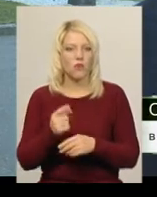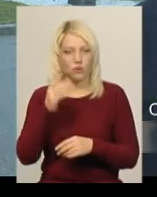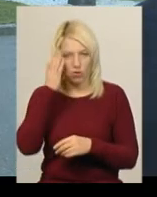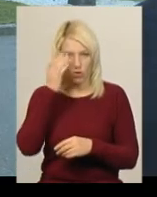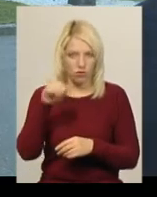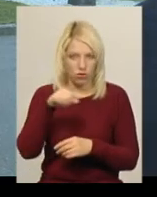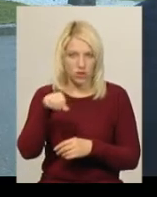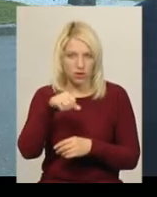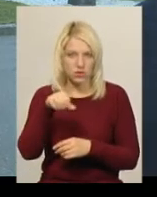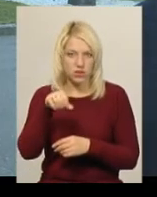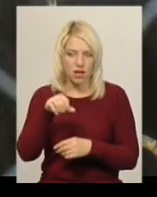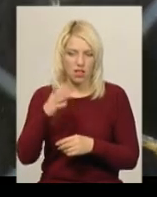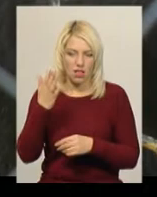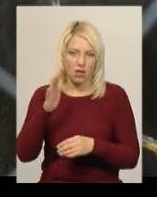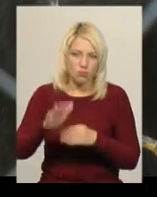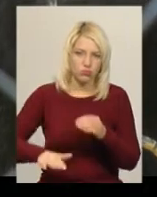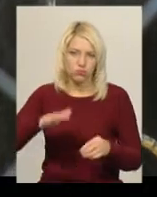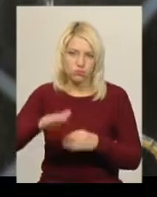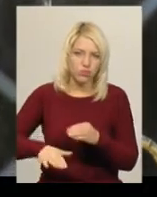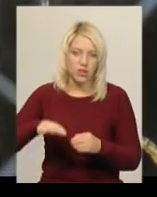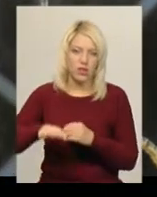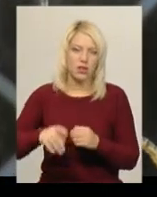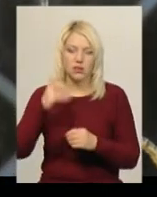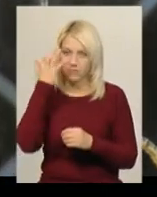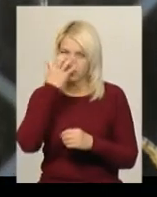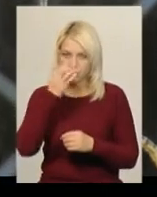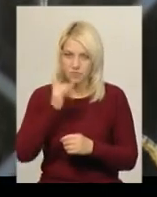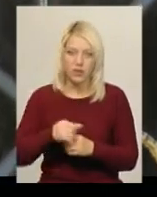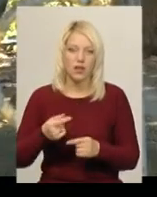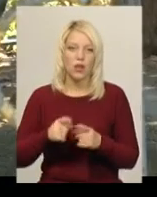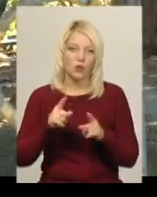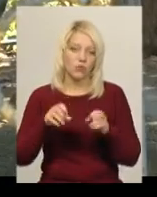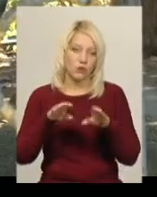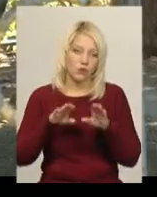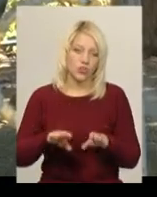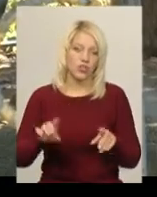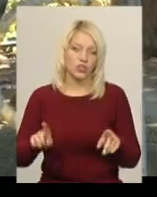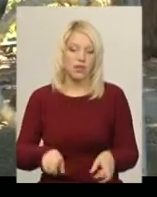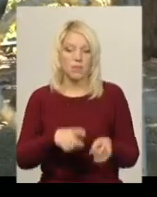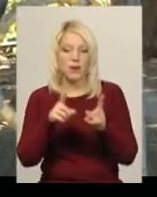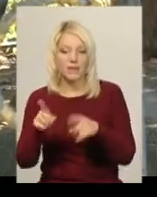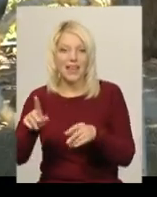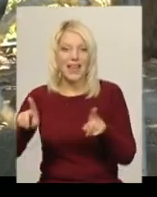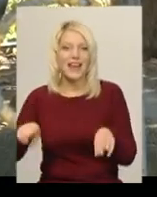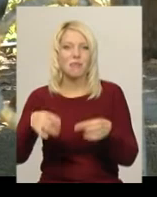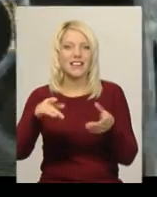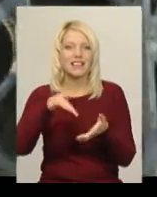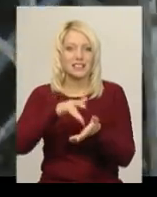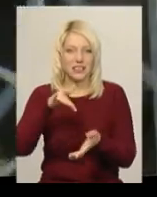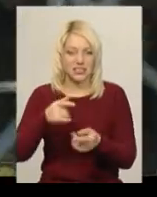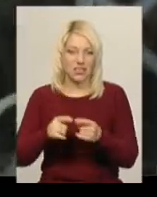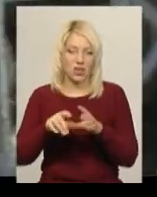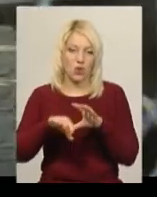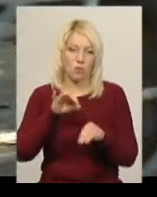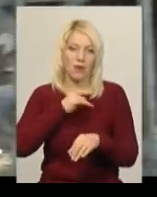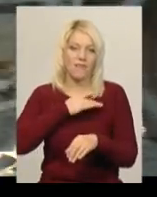головою, б'є лапою, вона вже не зряча. Тому і вирішили двох дорослих, лише нових перевести до реабілітаційного центру. За нову домівку обрали